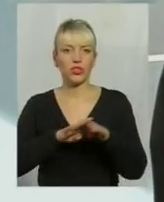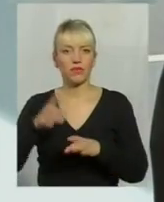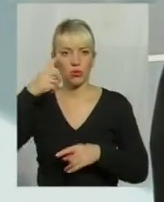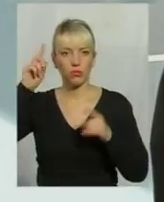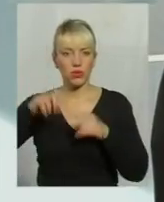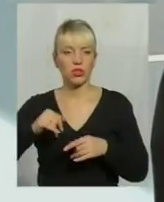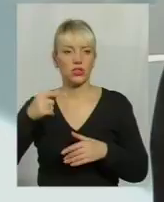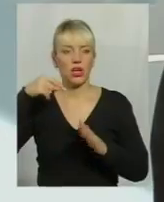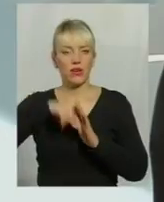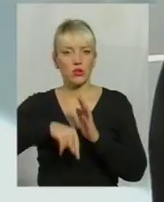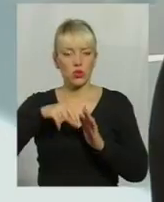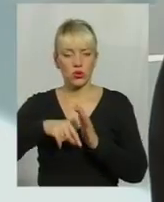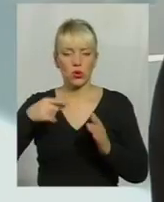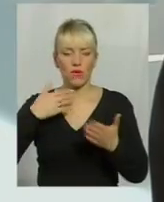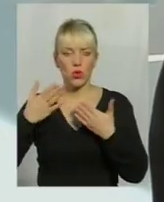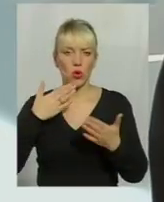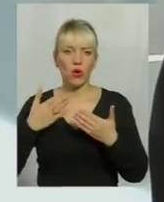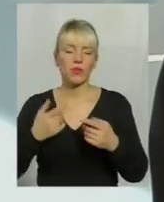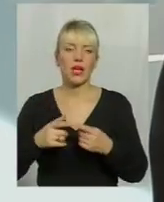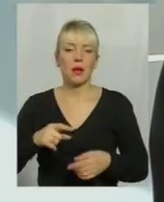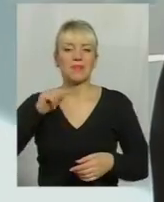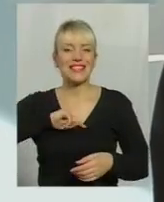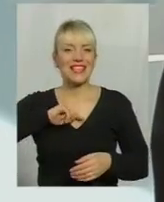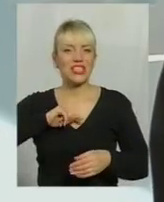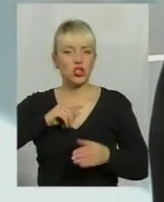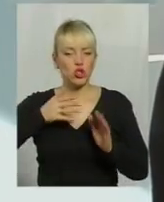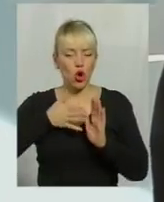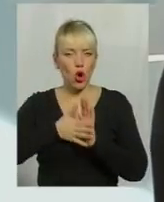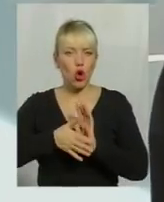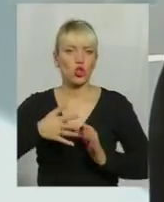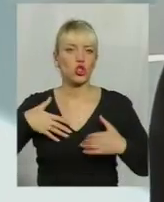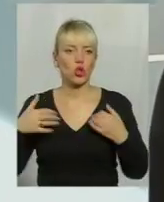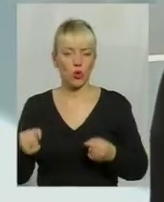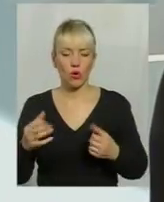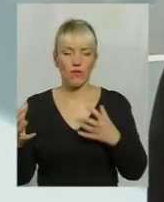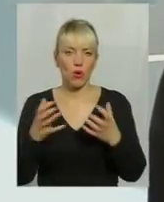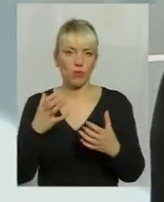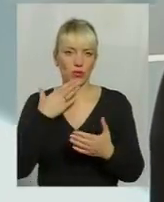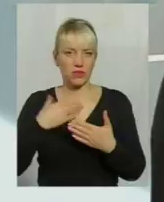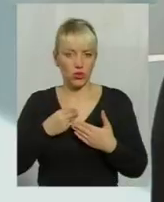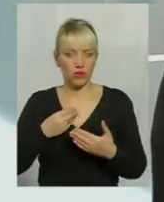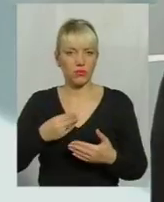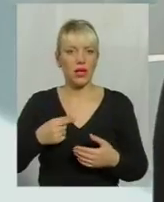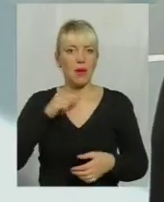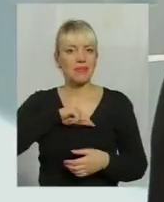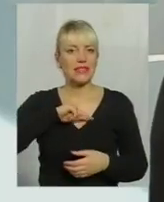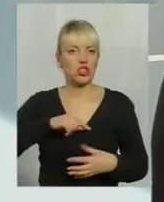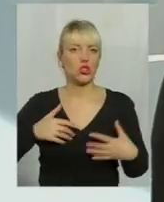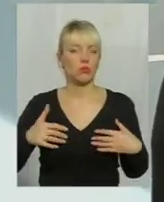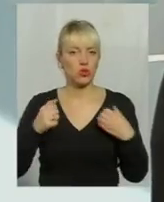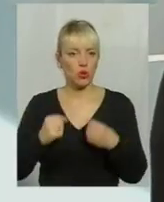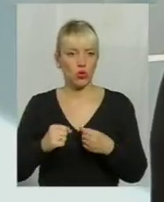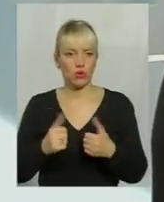стосовно психічного здоров'я, як такого, опікуватись ним дійсно своїм власним. І якщо є